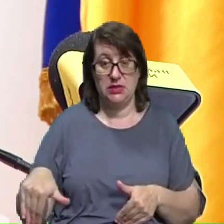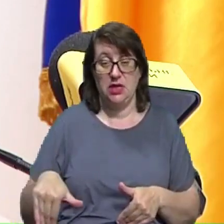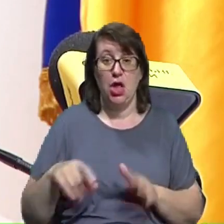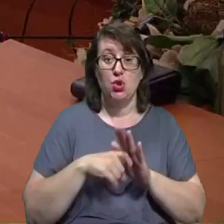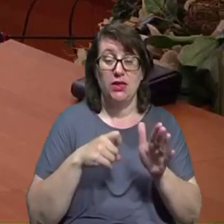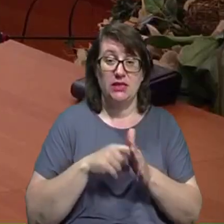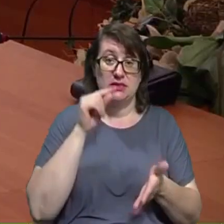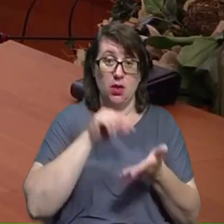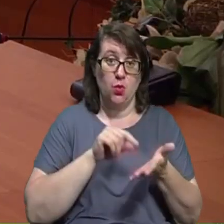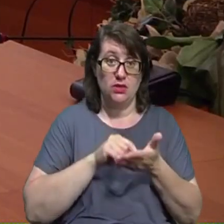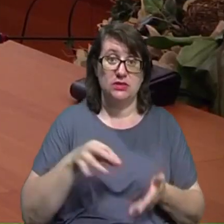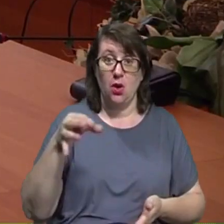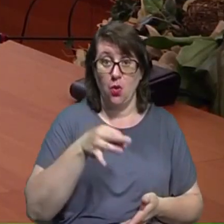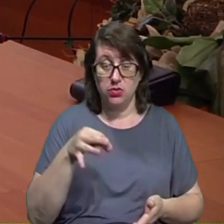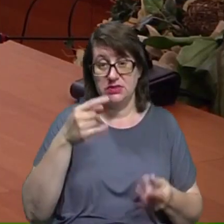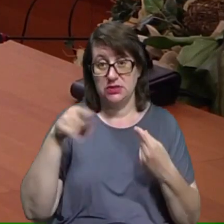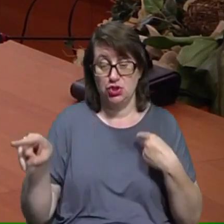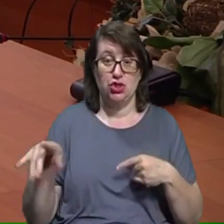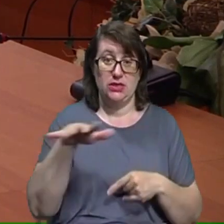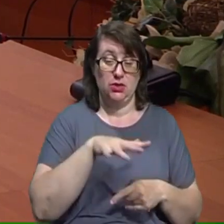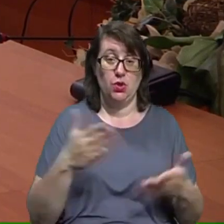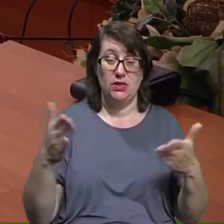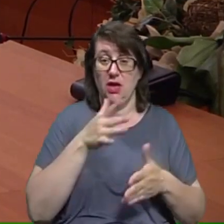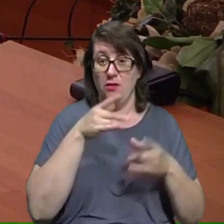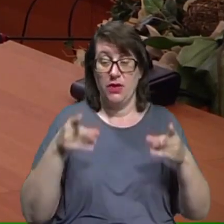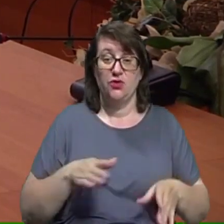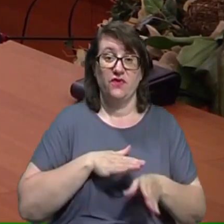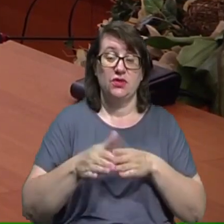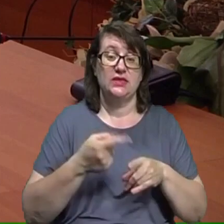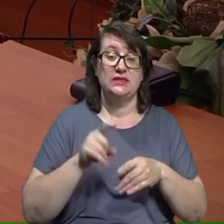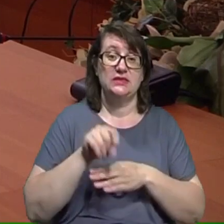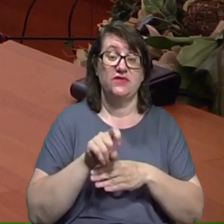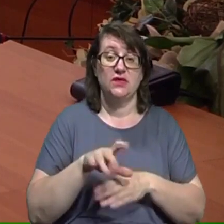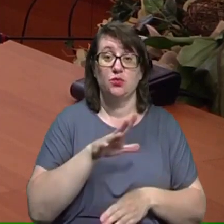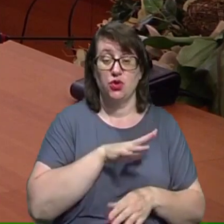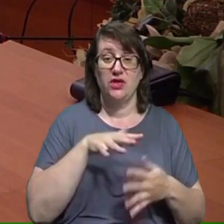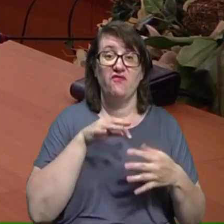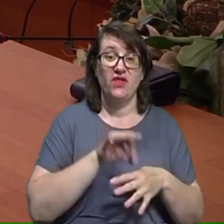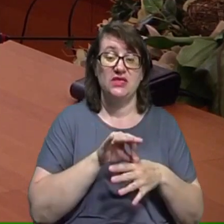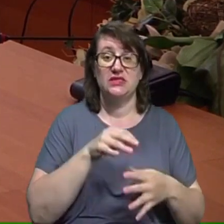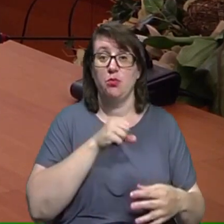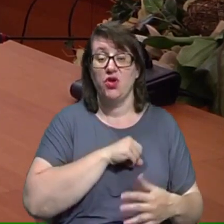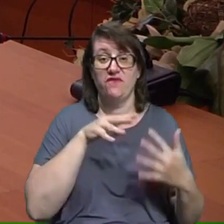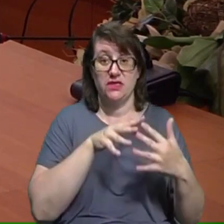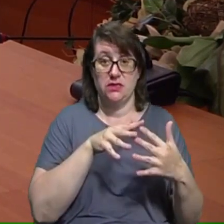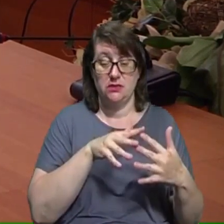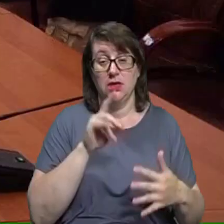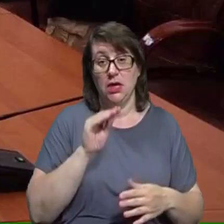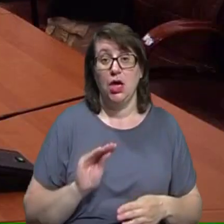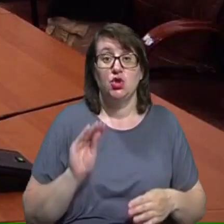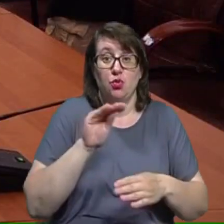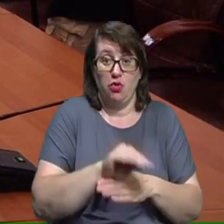області інших територій, де в період виконання цих завдань велися бойові дії. І доповнити в